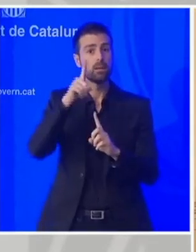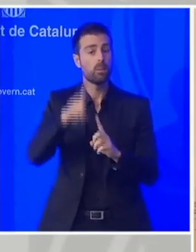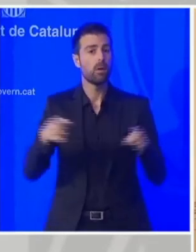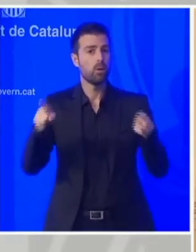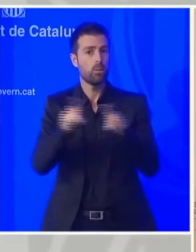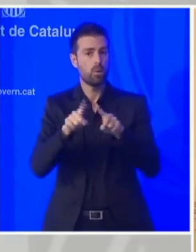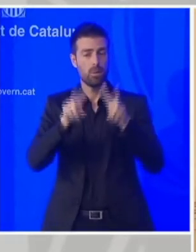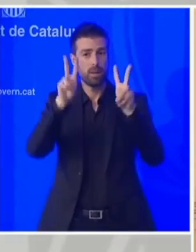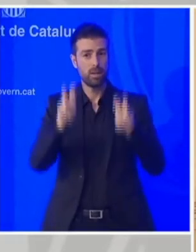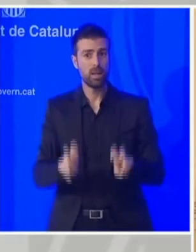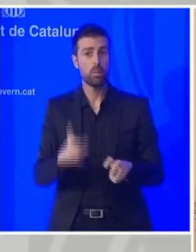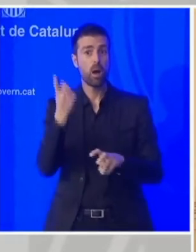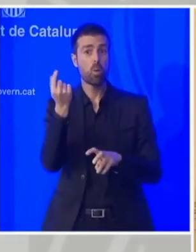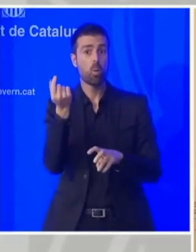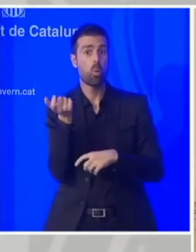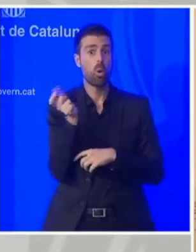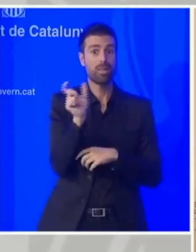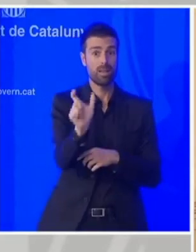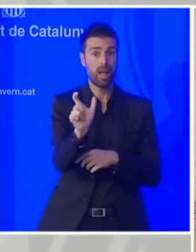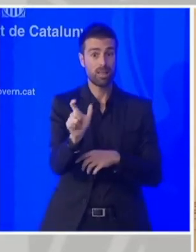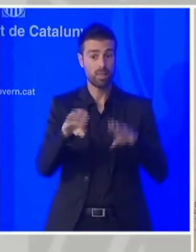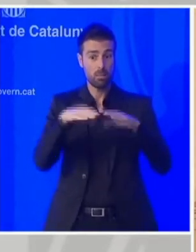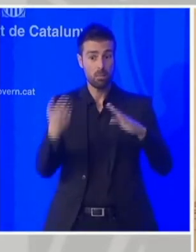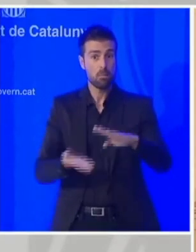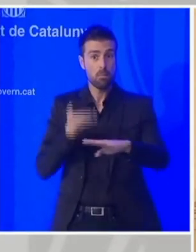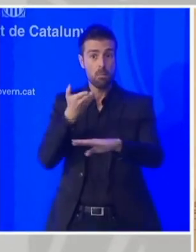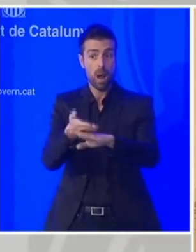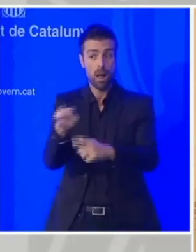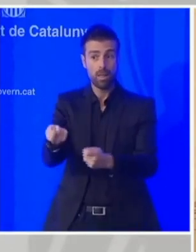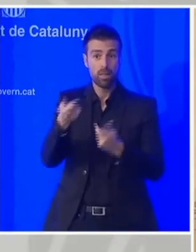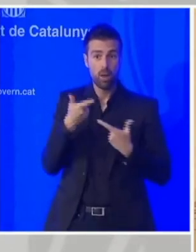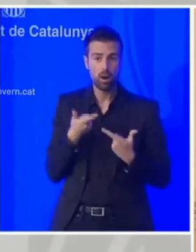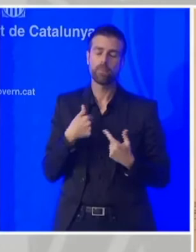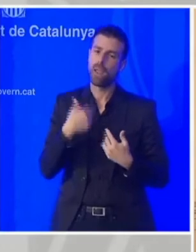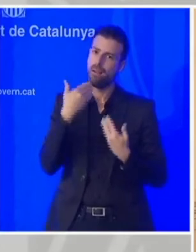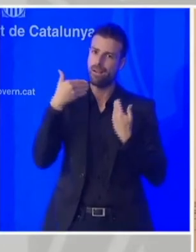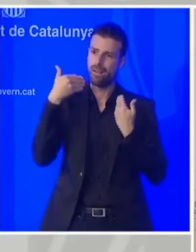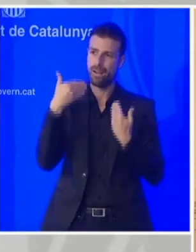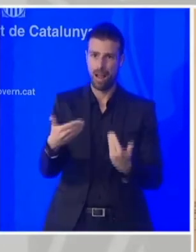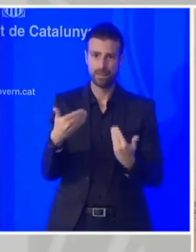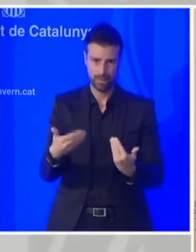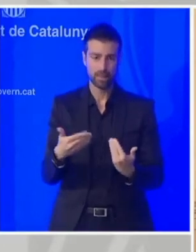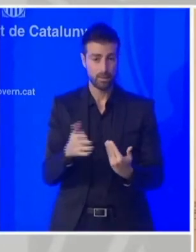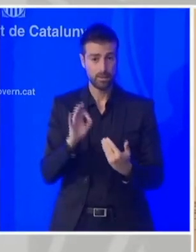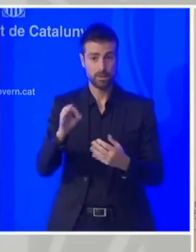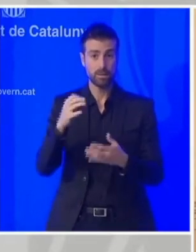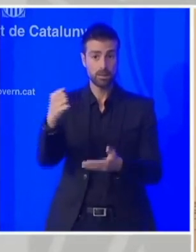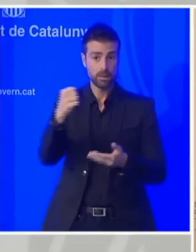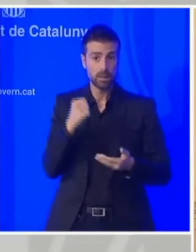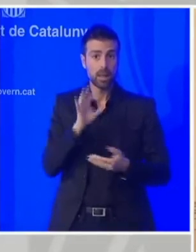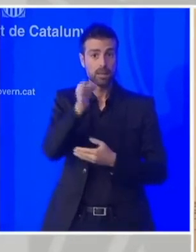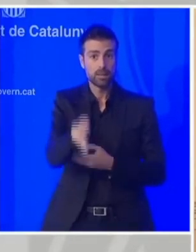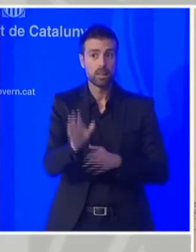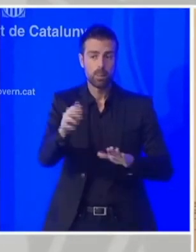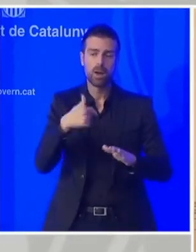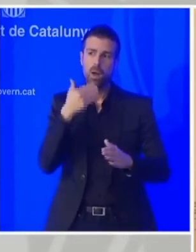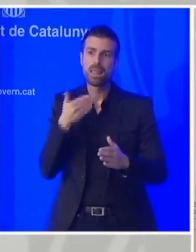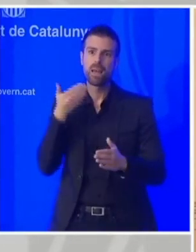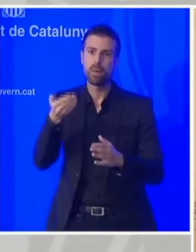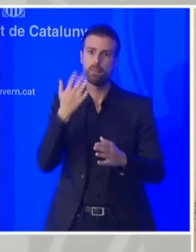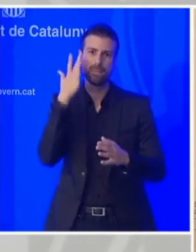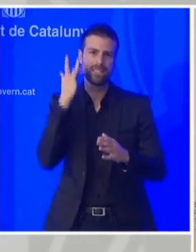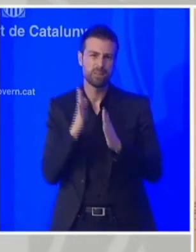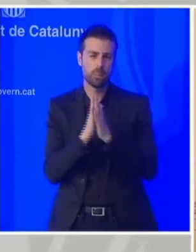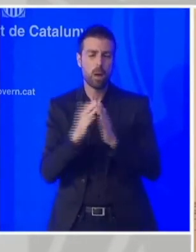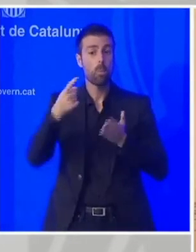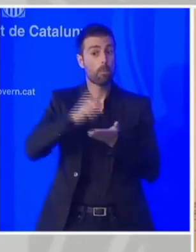aquesta quantitat que ens fiquen sobre la taula l'agraïm, benvinguda sigui, però volem que pugui ser revisable en